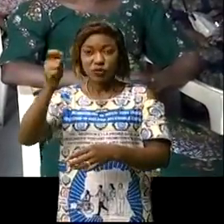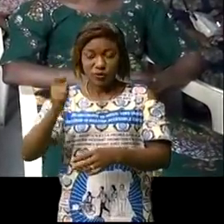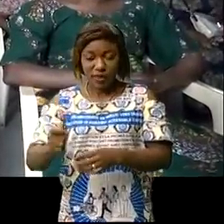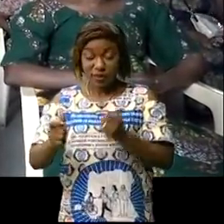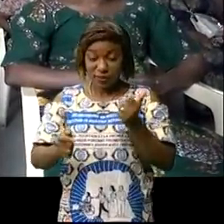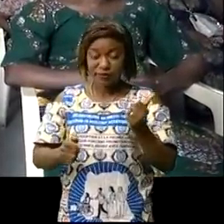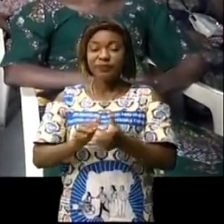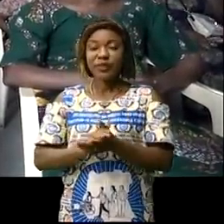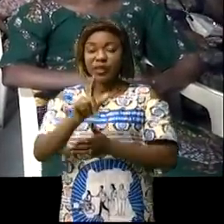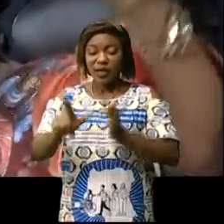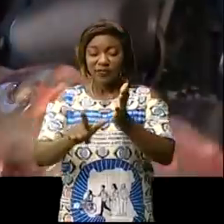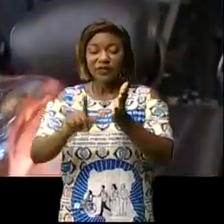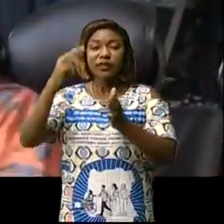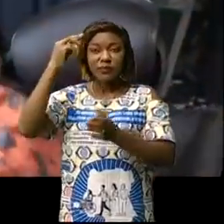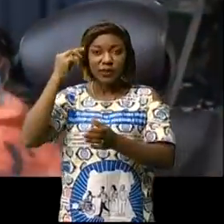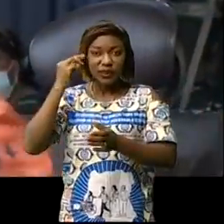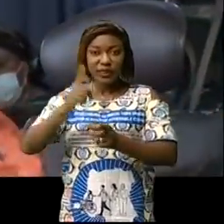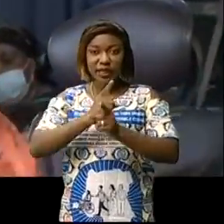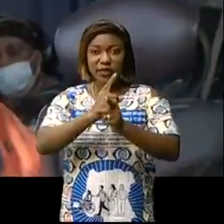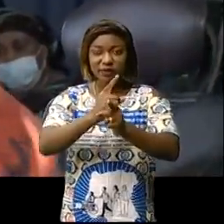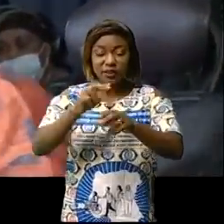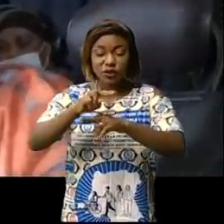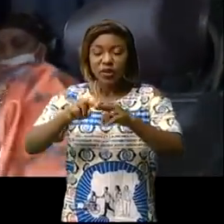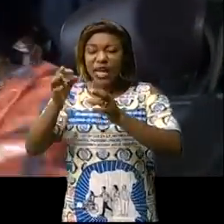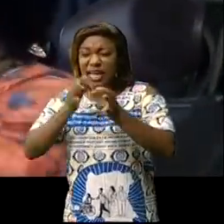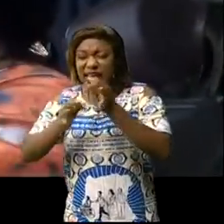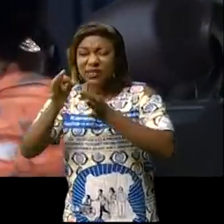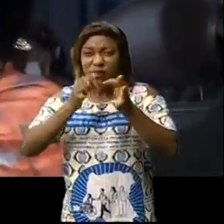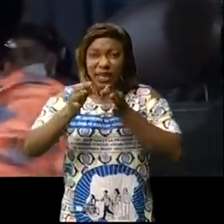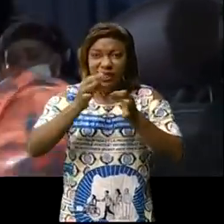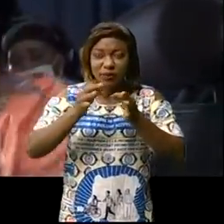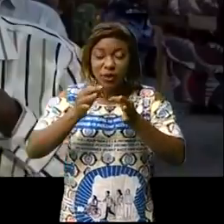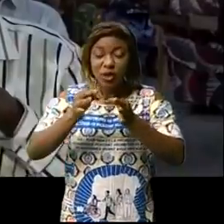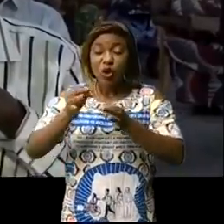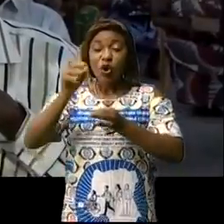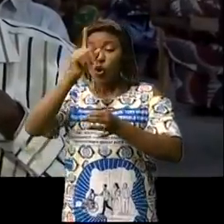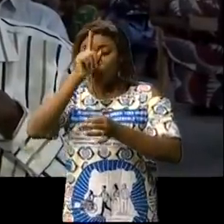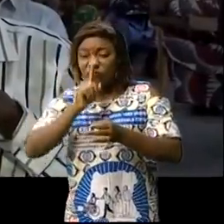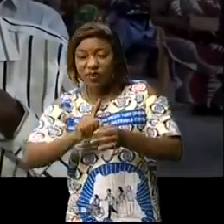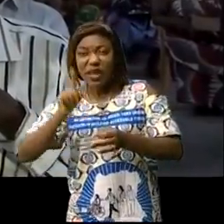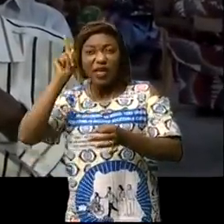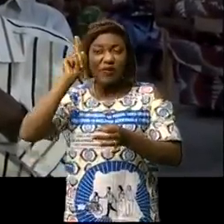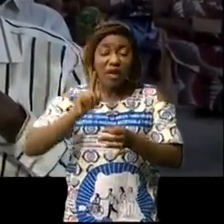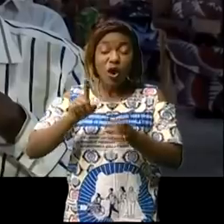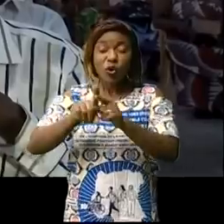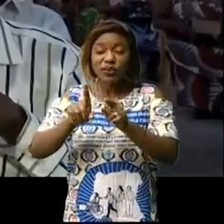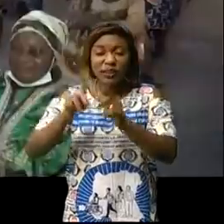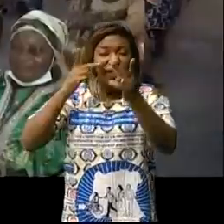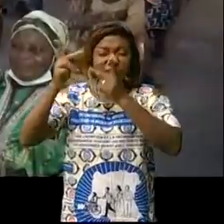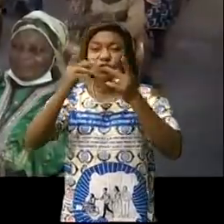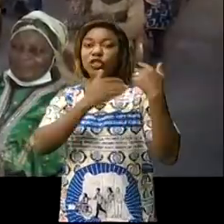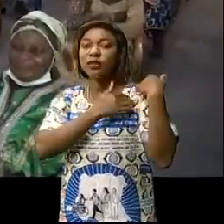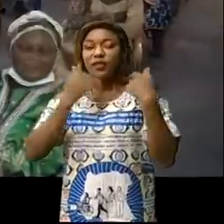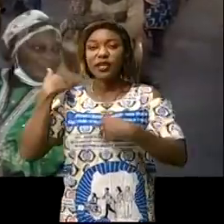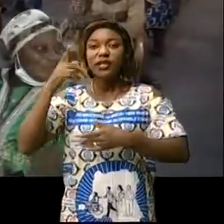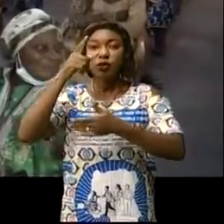la vice-ministre de la défense nationale a expliqué aux anciens combattants aux veuves et orphelins des militaires la vision du chef de